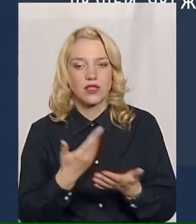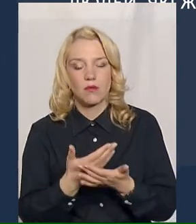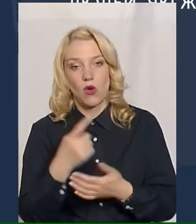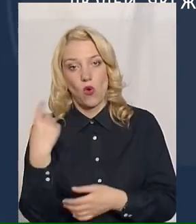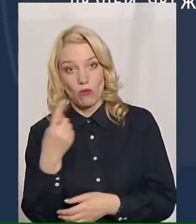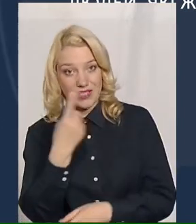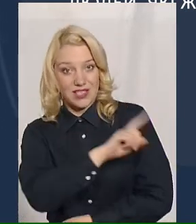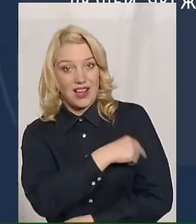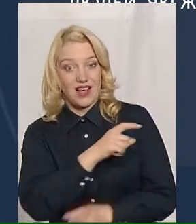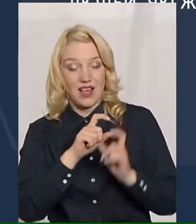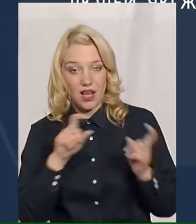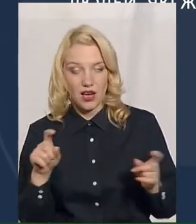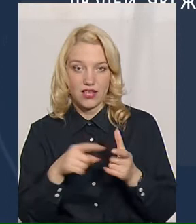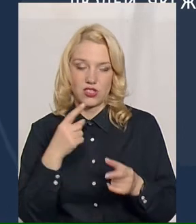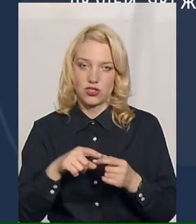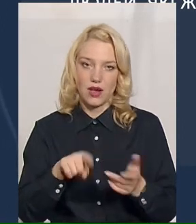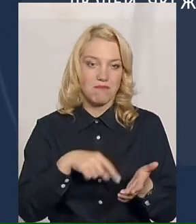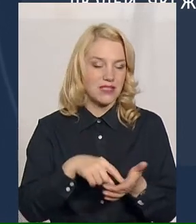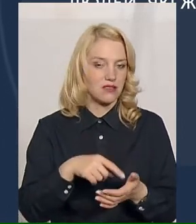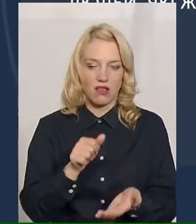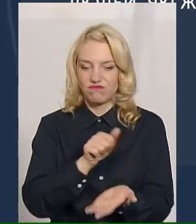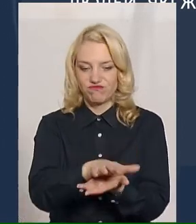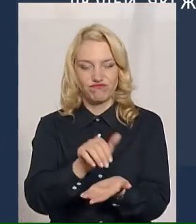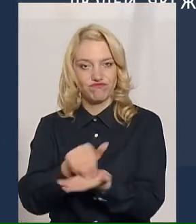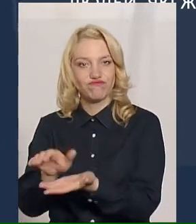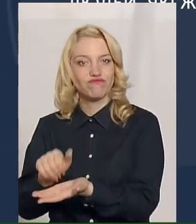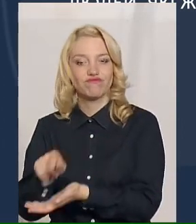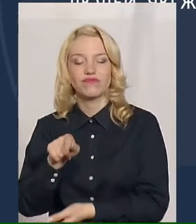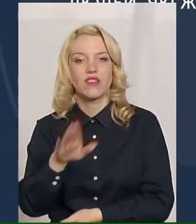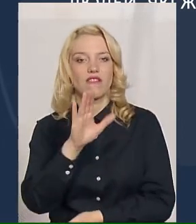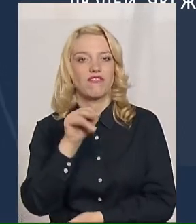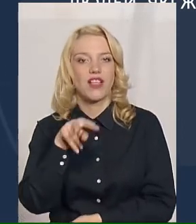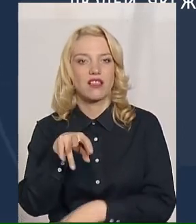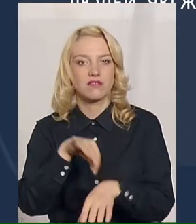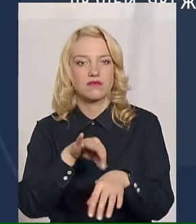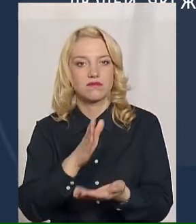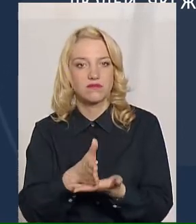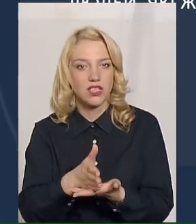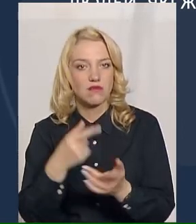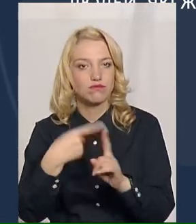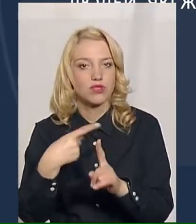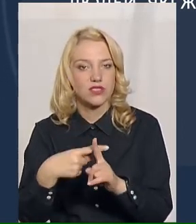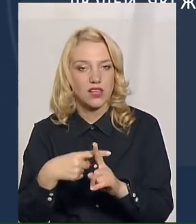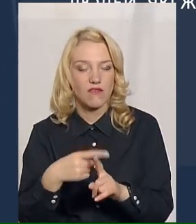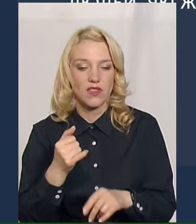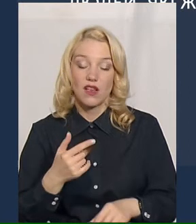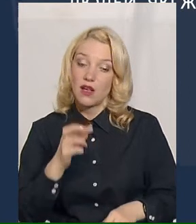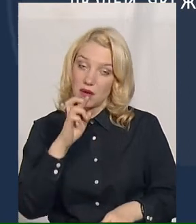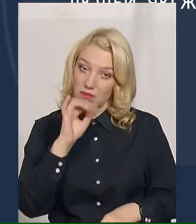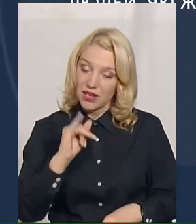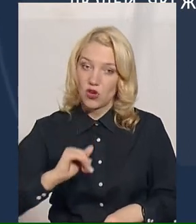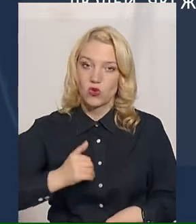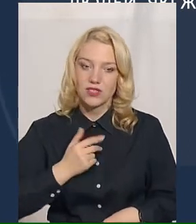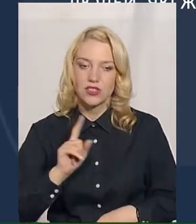лікарню чи в міську, їм відмовляють, тому що вони білопозитивні. Засовно медичної реформи, хотілося б все-таки, щоб